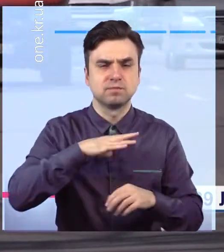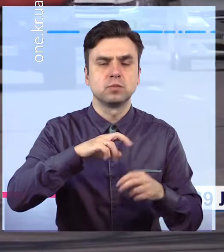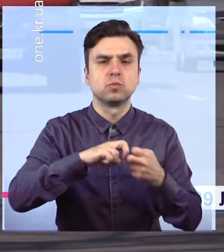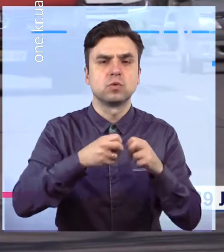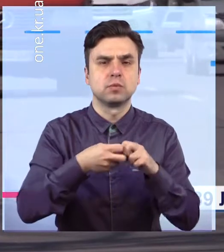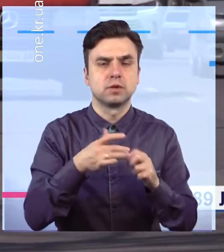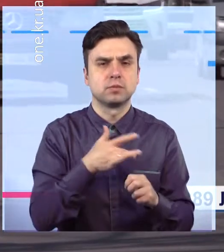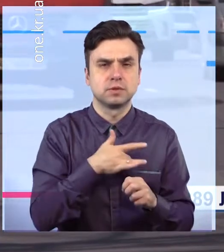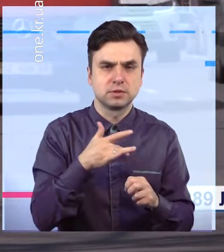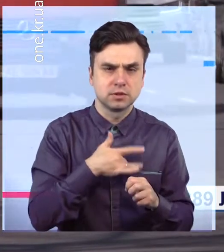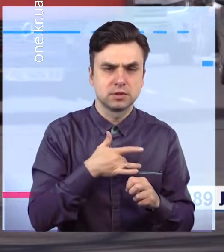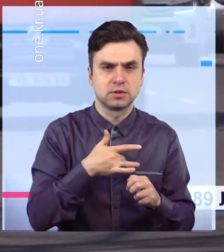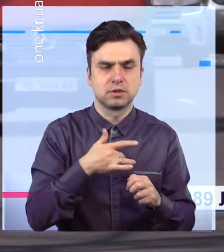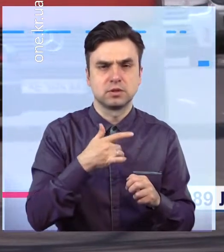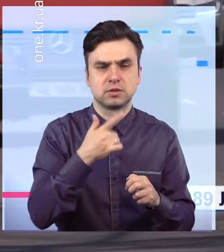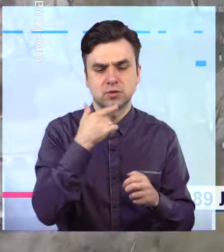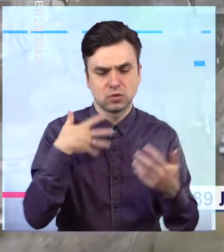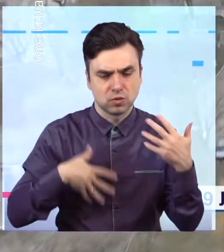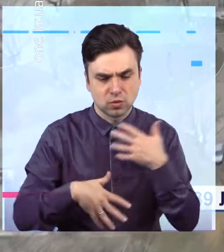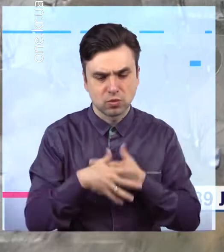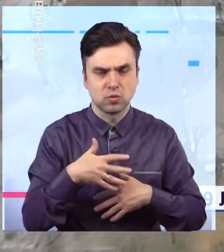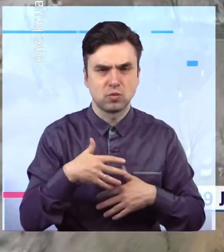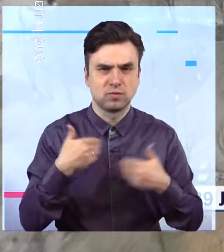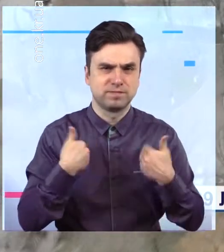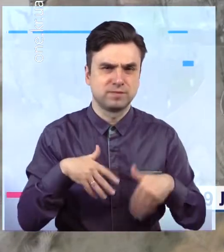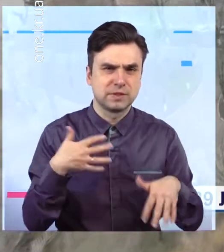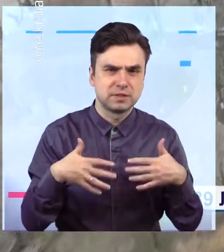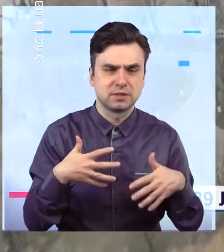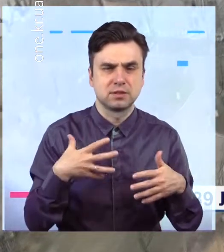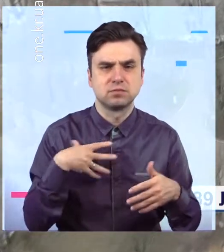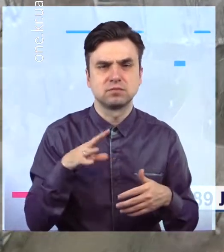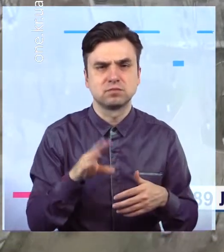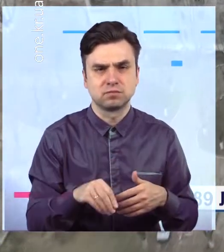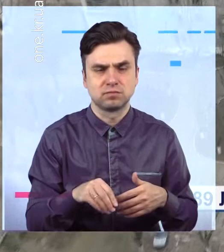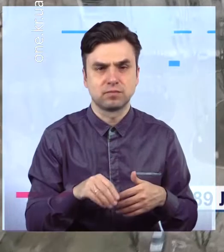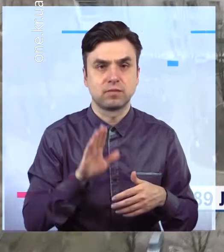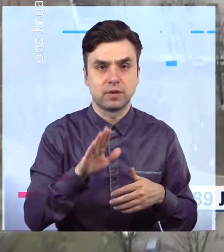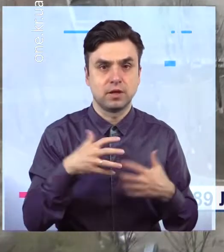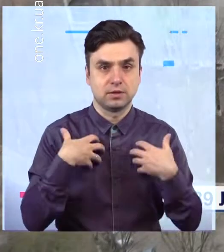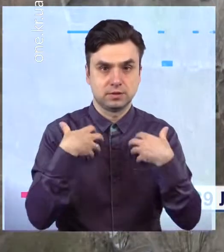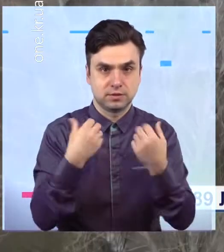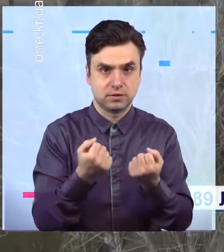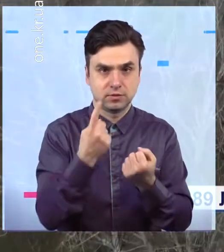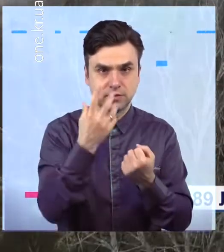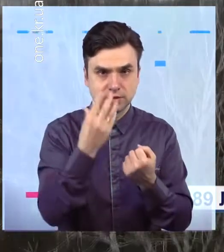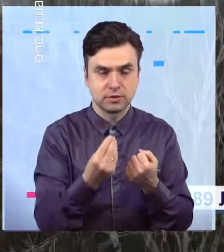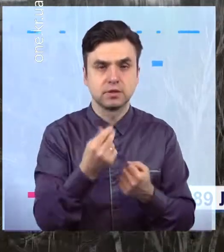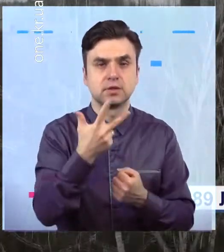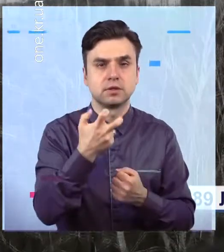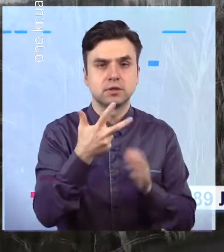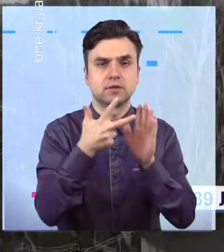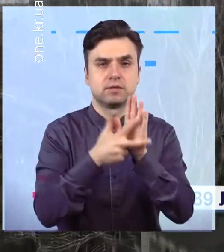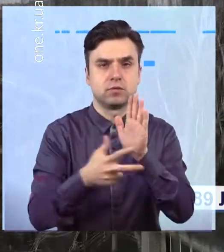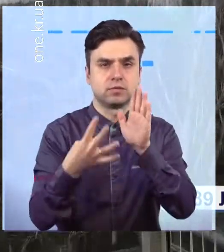протікав на фоні серцево-судинної патології та порушення обміну речовин. Натомість одужали за останні 24 години